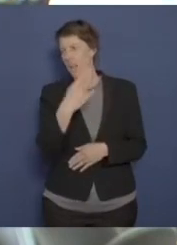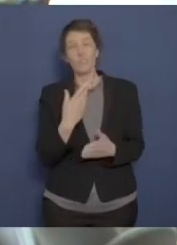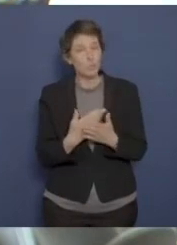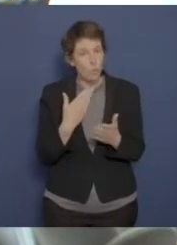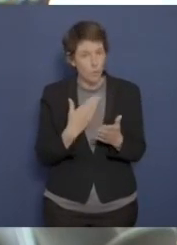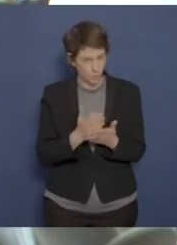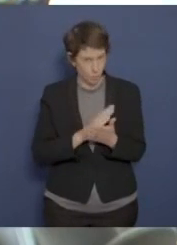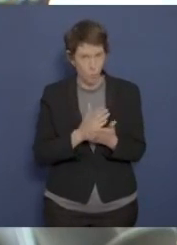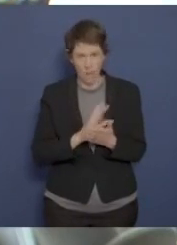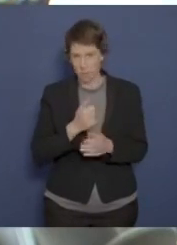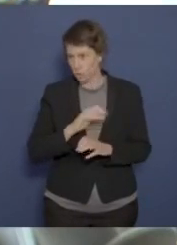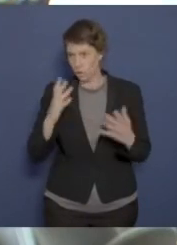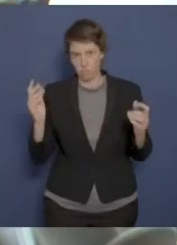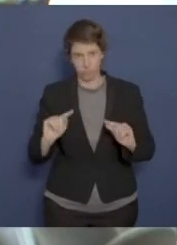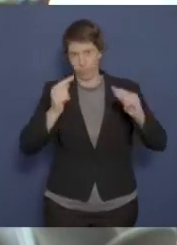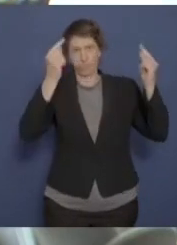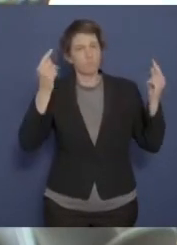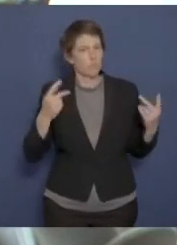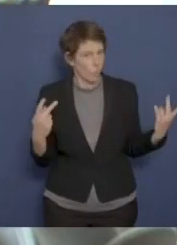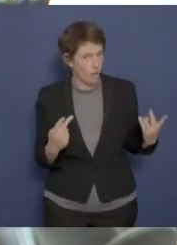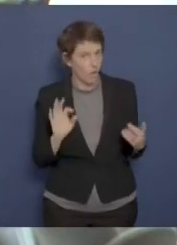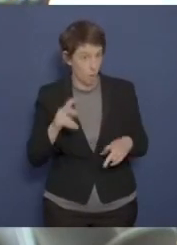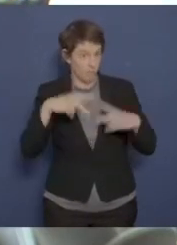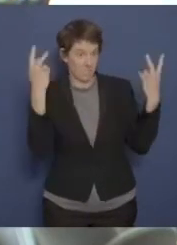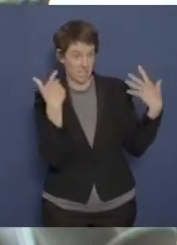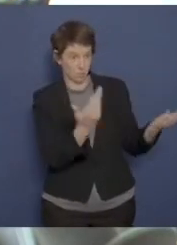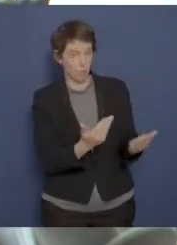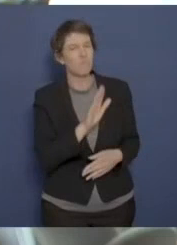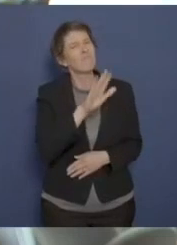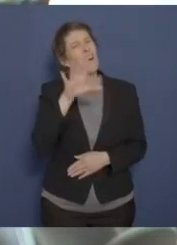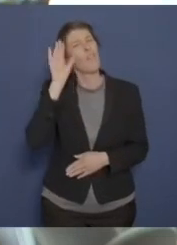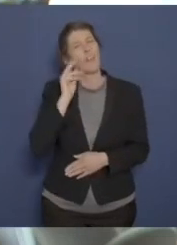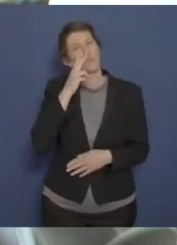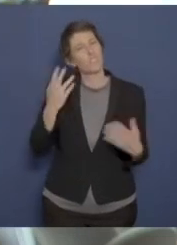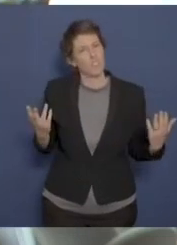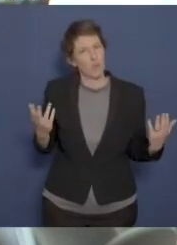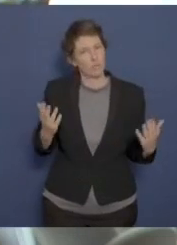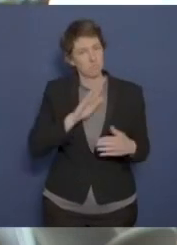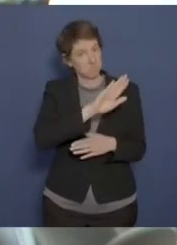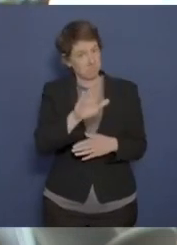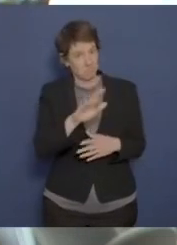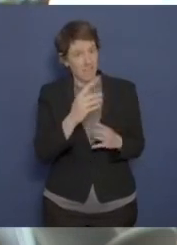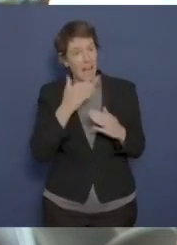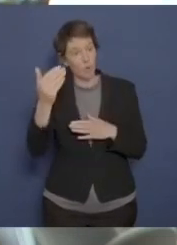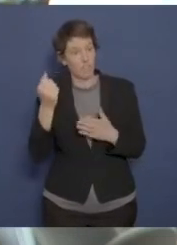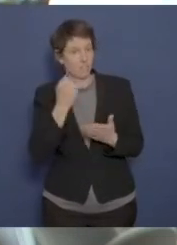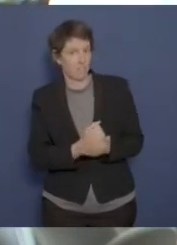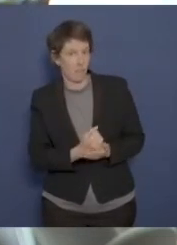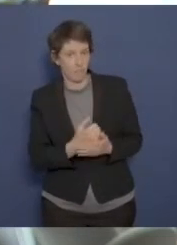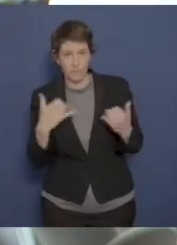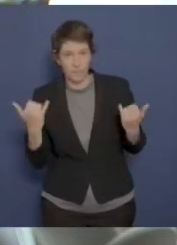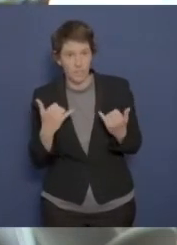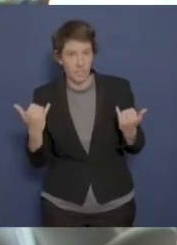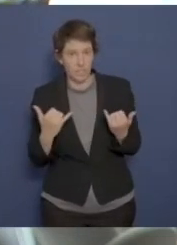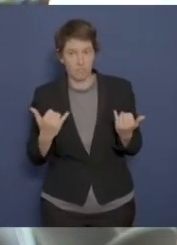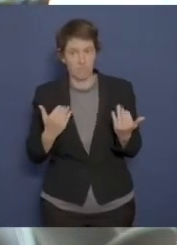bewerten, zumindest für die Öffentlichkeit. Wie sehen Sie das und wie wollen Sie das als Auswärtiges Amt irgendwie, haben Sie